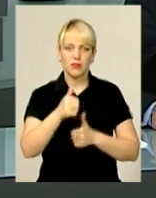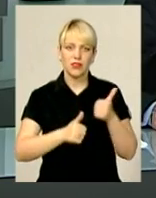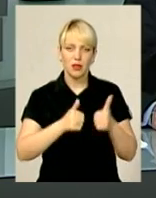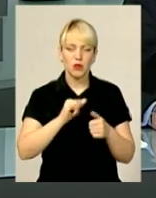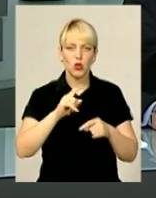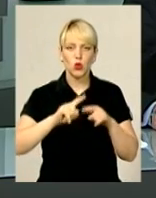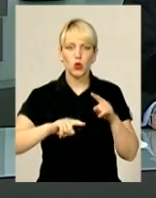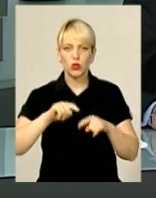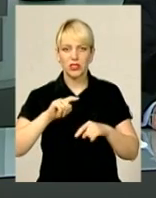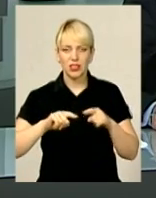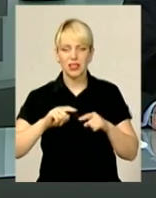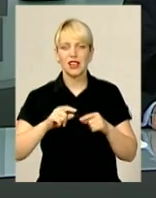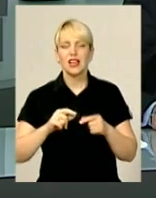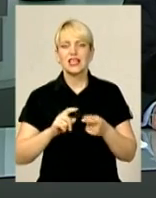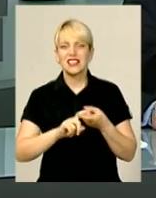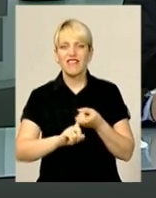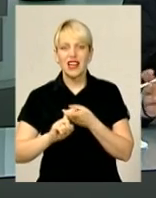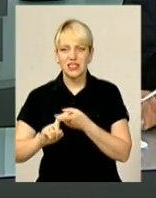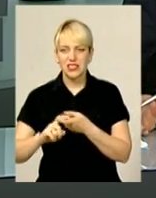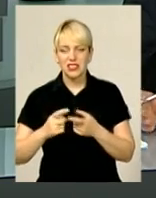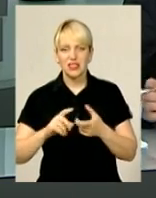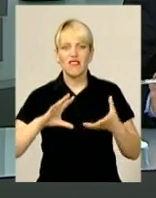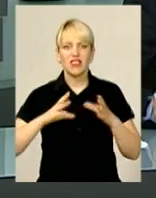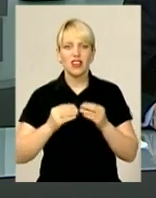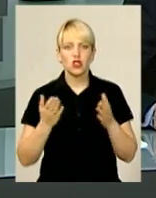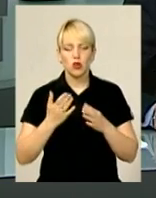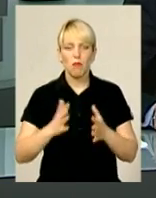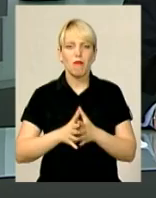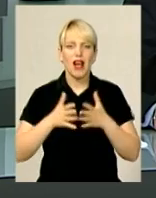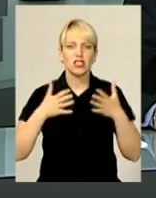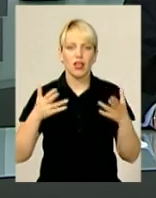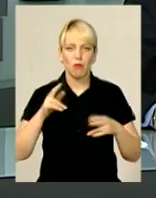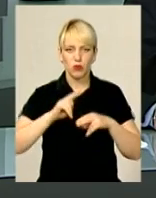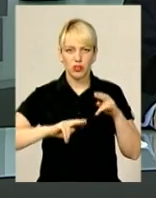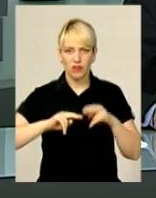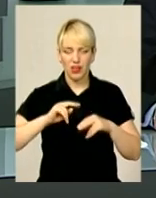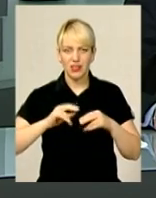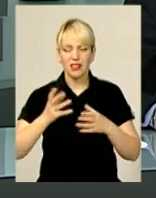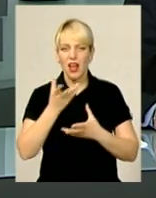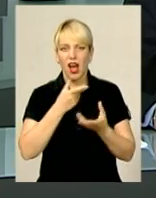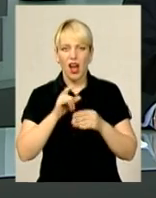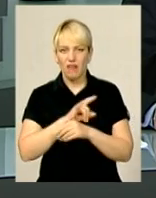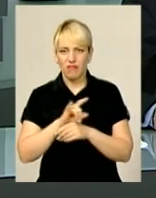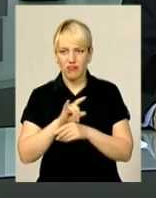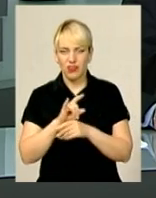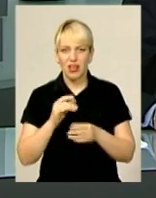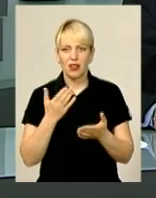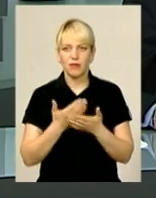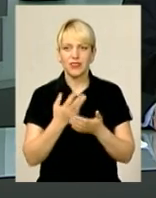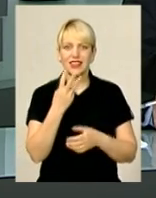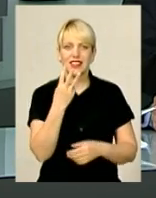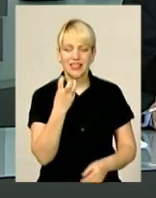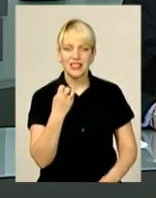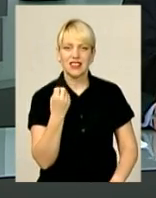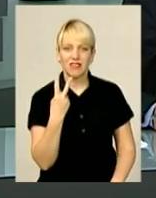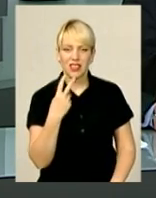зв'язки. Внаслідок чого стало відомо, що масштаби будівельних афер у Хмельницькому дорівнюють щонайменше 312